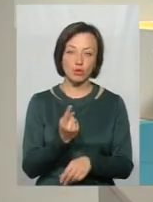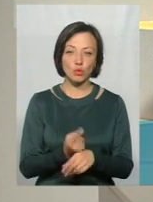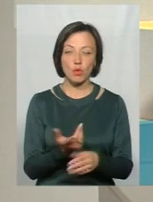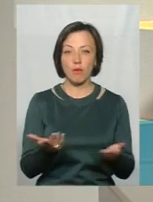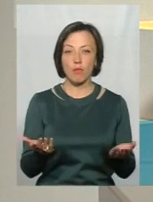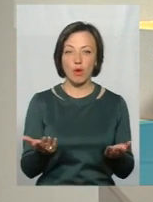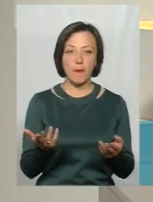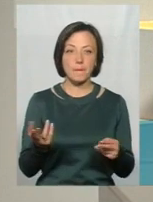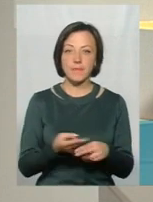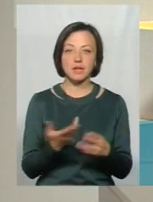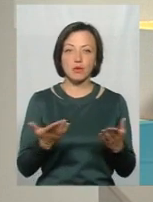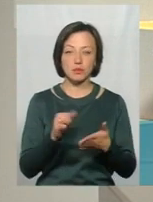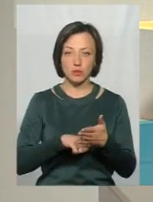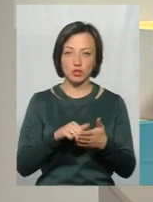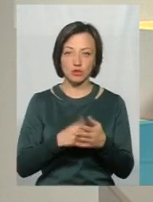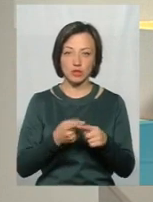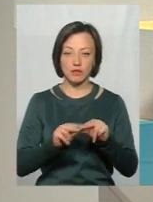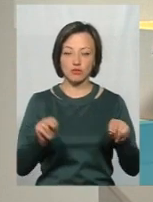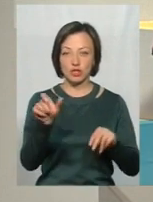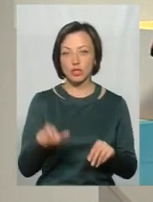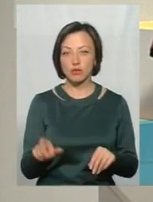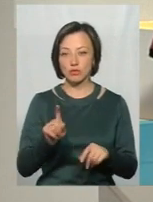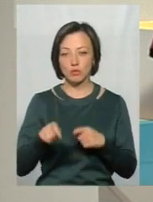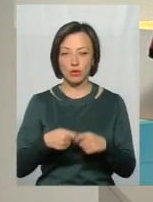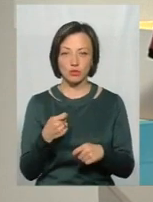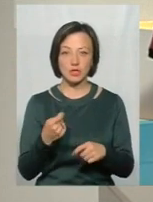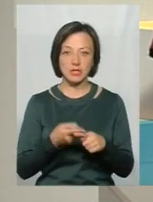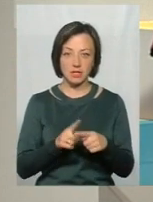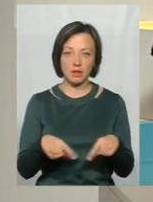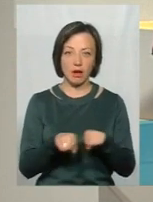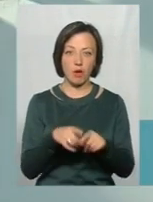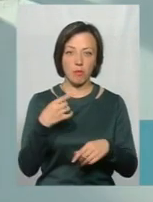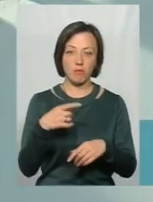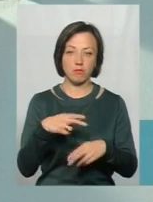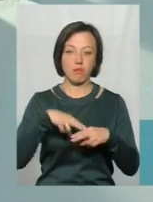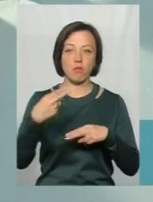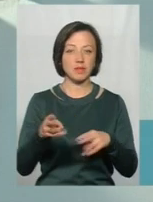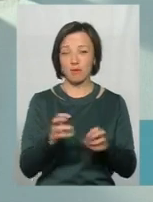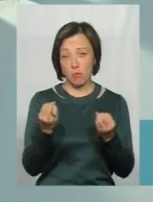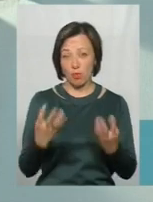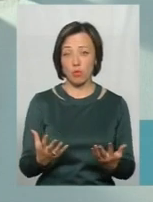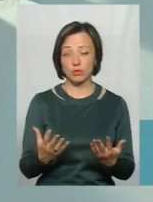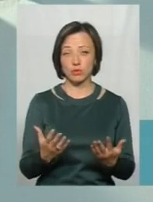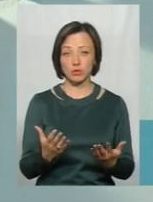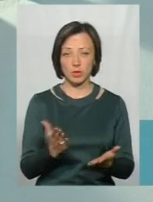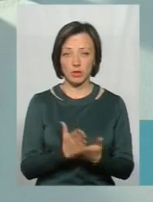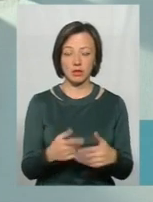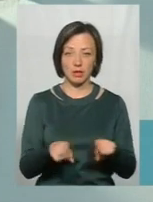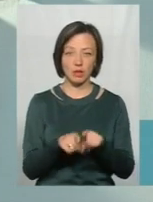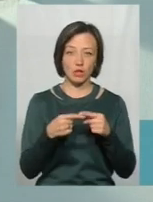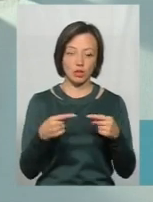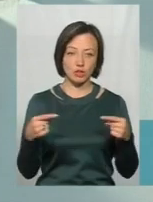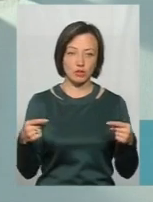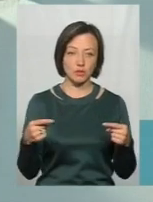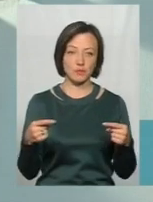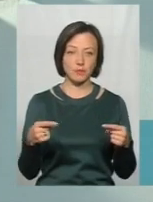тобто без якоїсь там причини, що цей вчитель ніби щось десь порушує, і це така помста. А просто ось так, ось. І такі речі